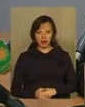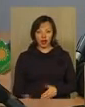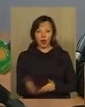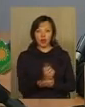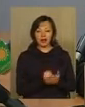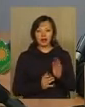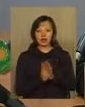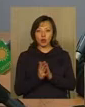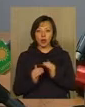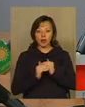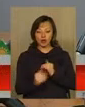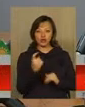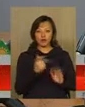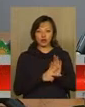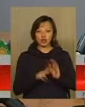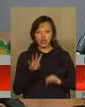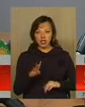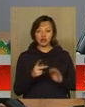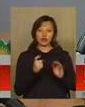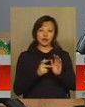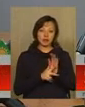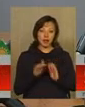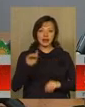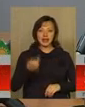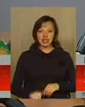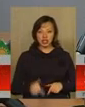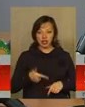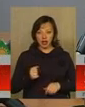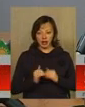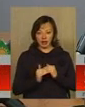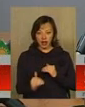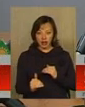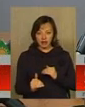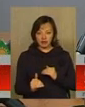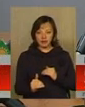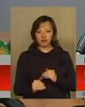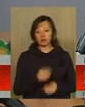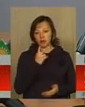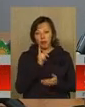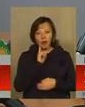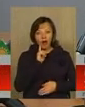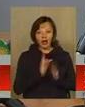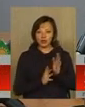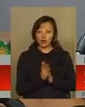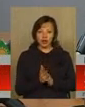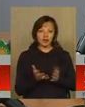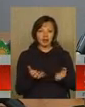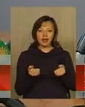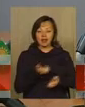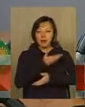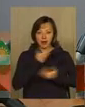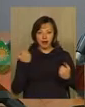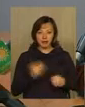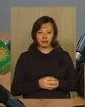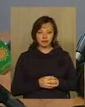184-185 тисяч гектарів, на площі 73 тисячі гектарів ми поки сходів не отримали.